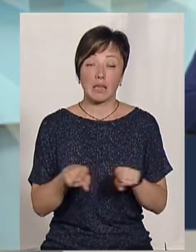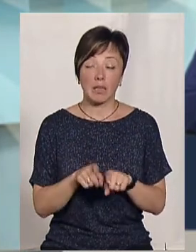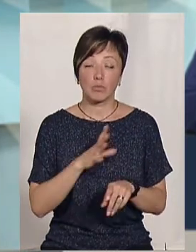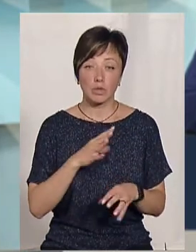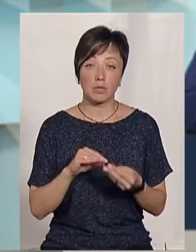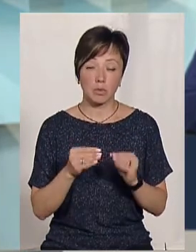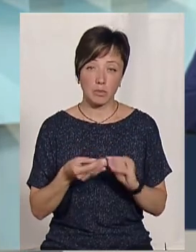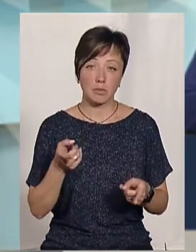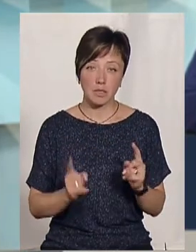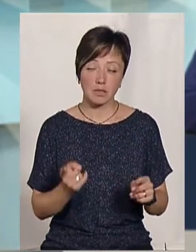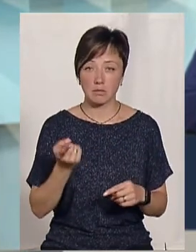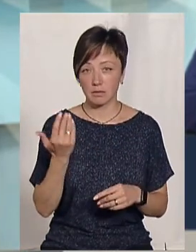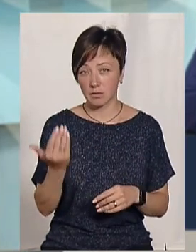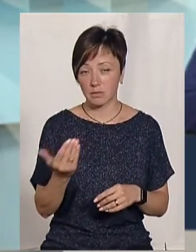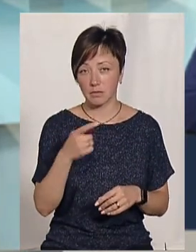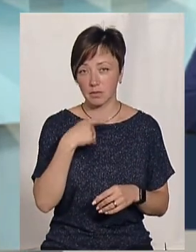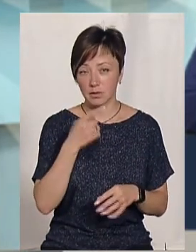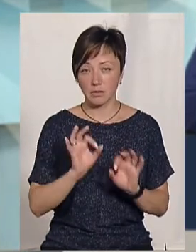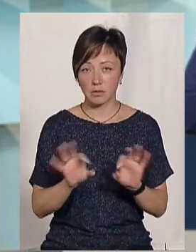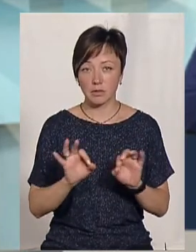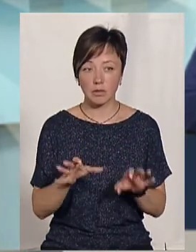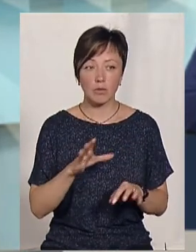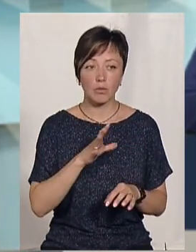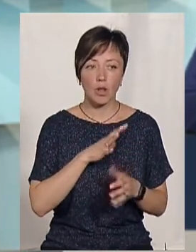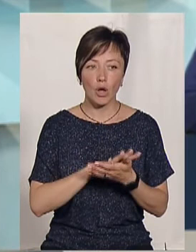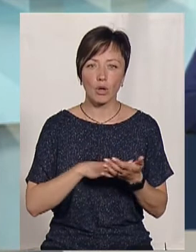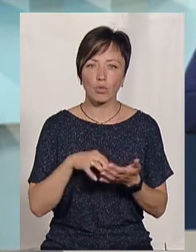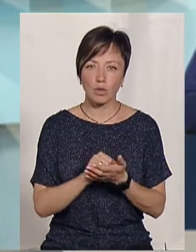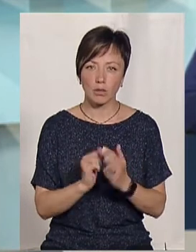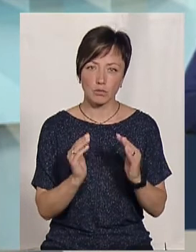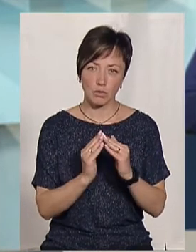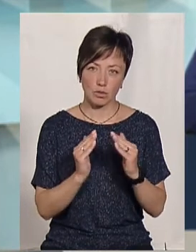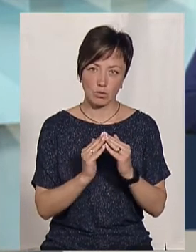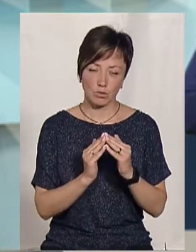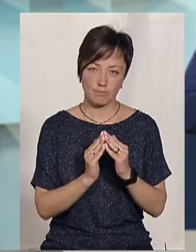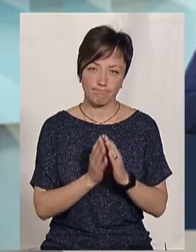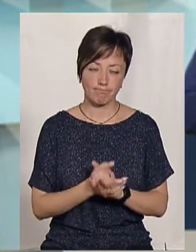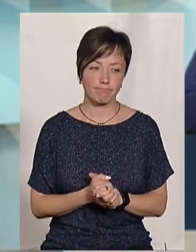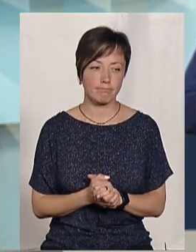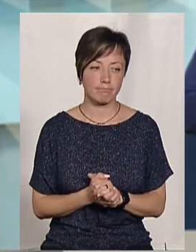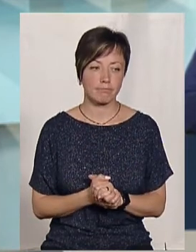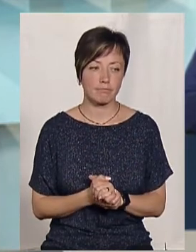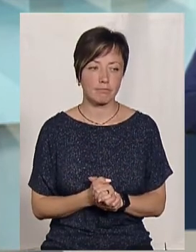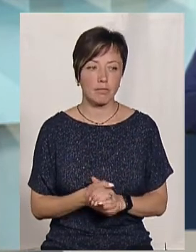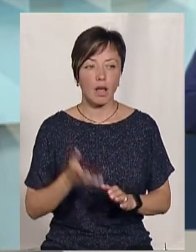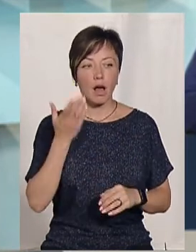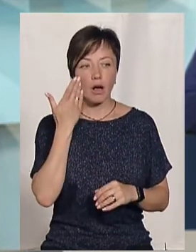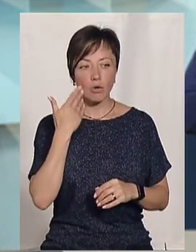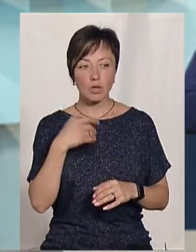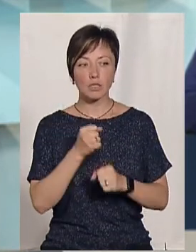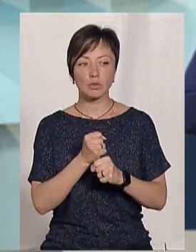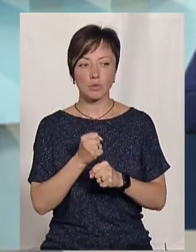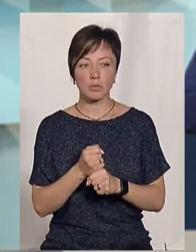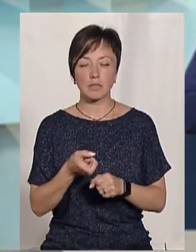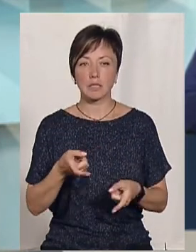проблеми, на які наголошує Василь Пилипович, тому що йшла руйна цей будинку. А коли воно вже зроблено,